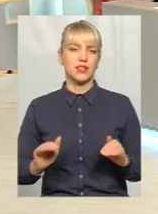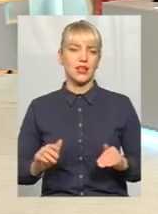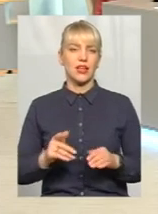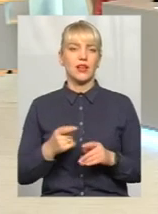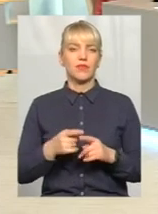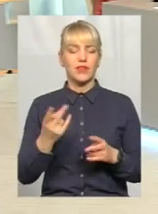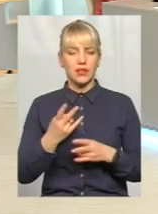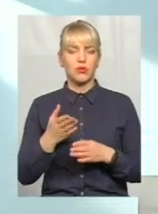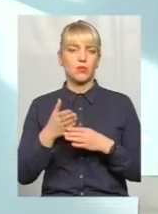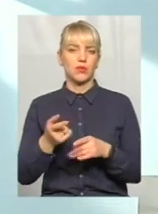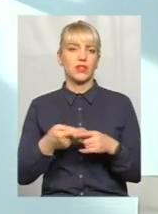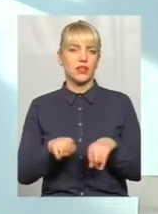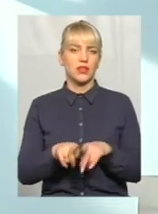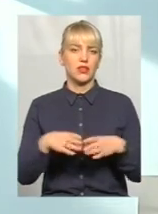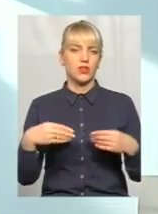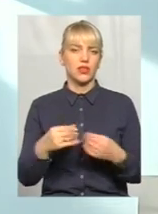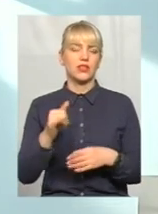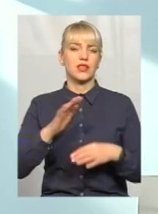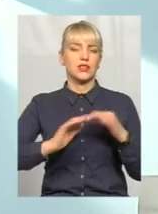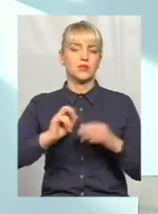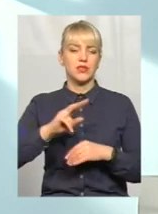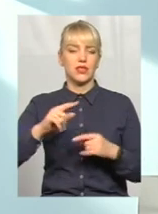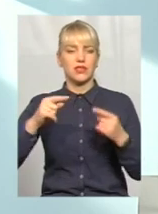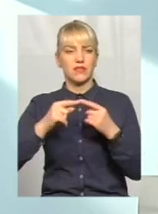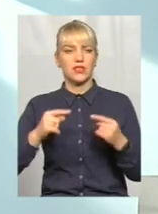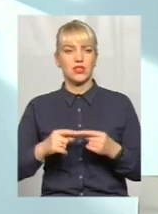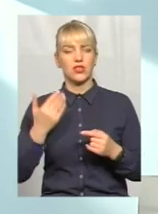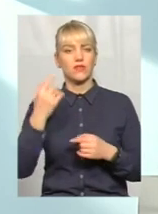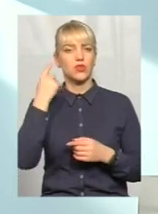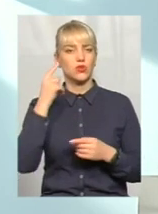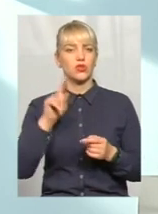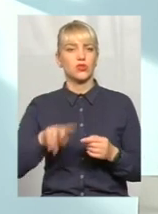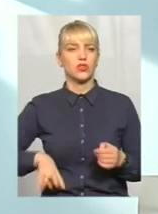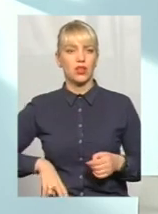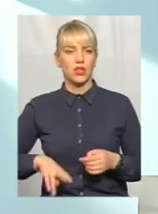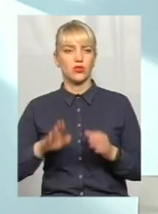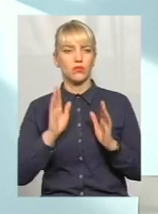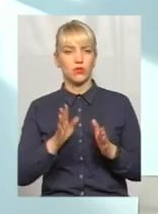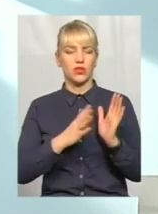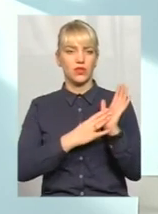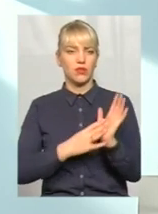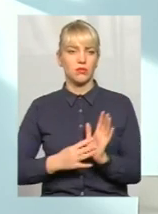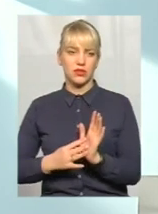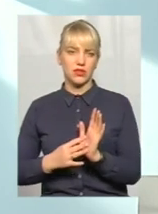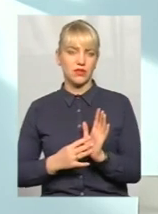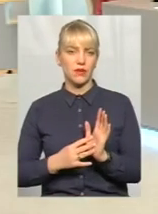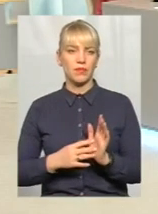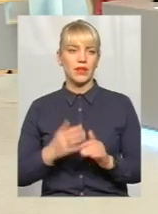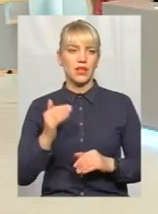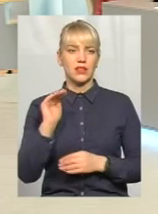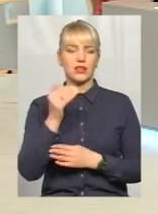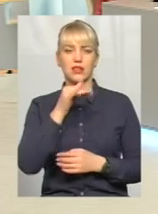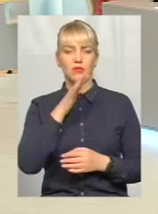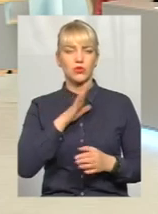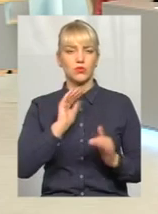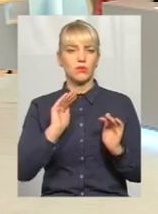допоможіть цій родині. І тоді спеціалісти визначають, от ви сьогодні чули, що директор сказав, що дитина буде 9 місяців, вона не може бути